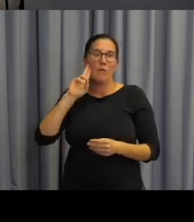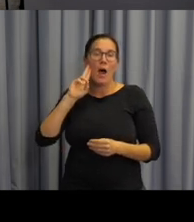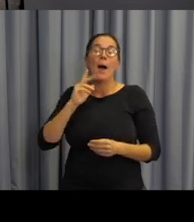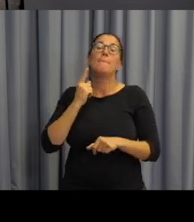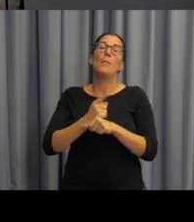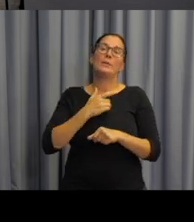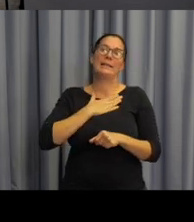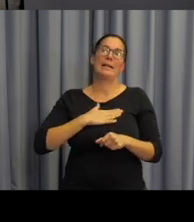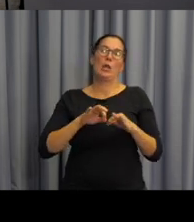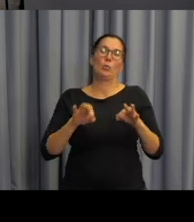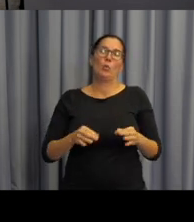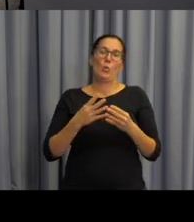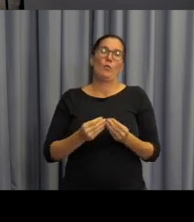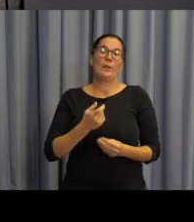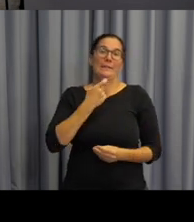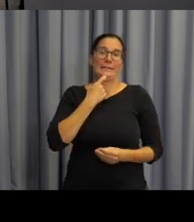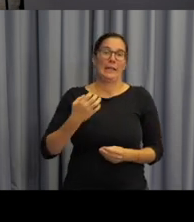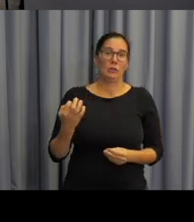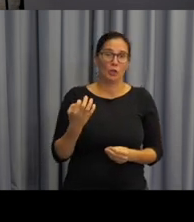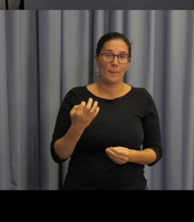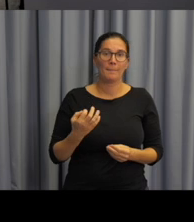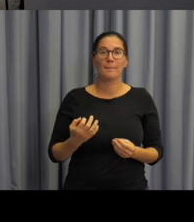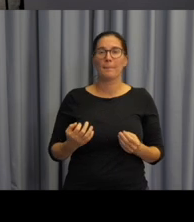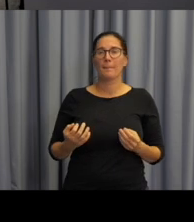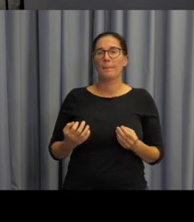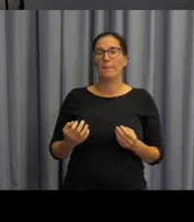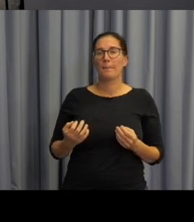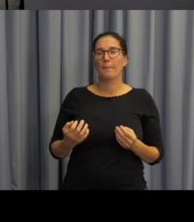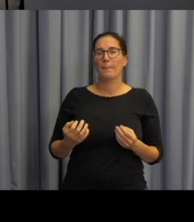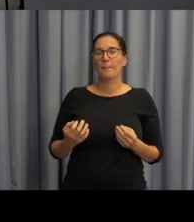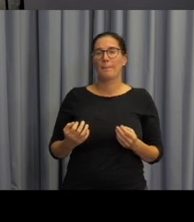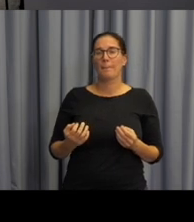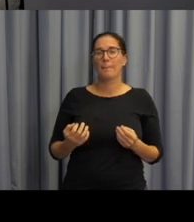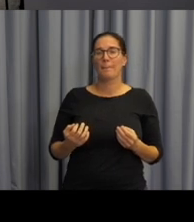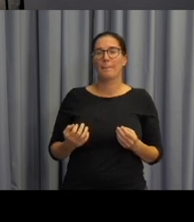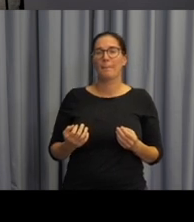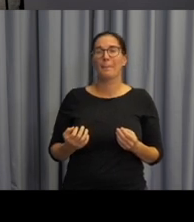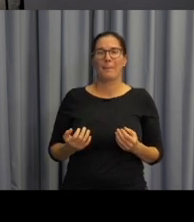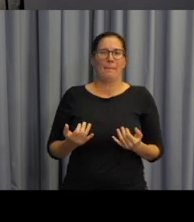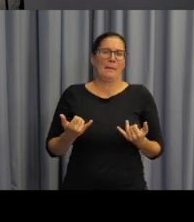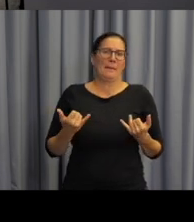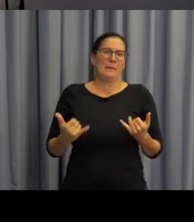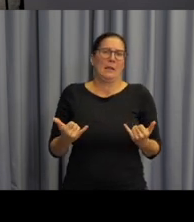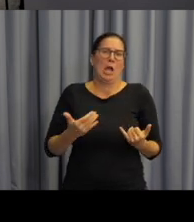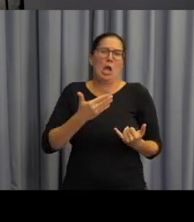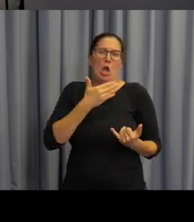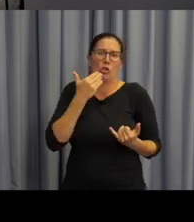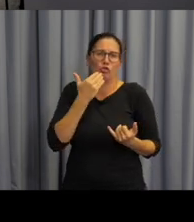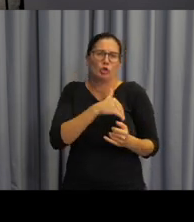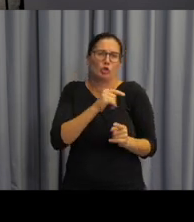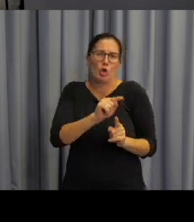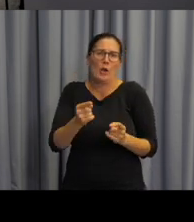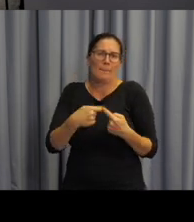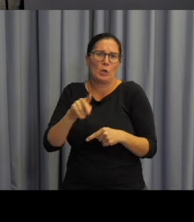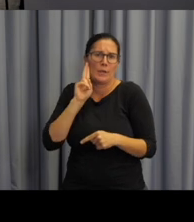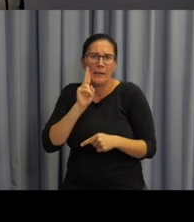Ráda bych na úvod jen zmínila, že situace, ve které se vlastně českého školství a předmět